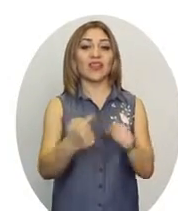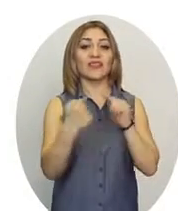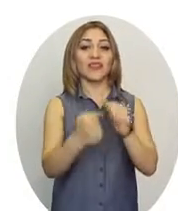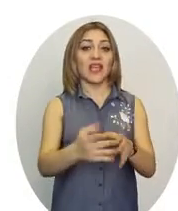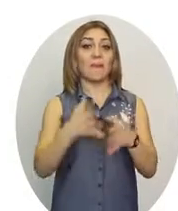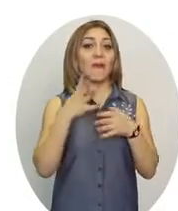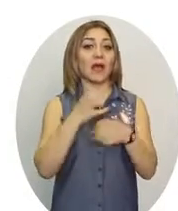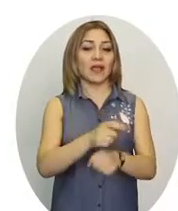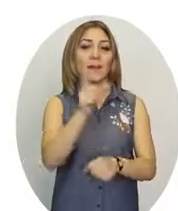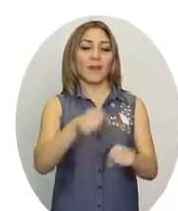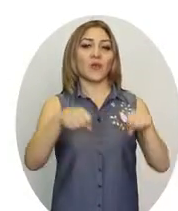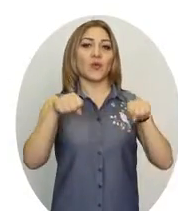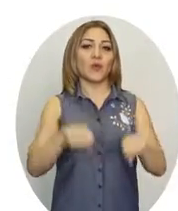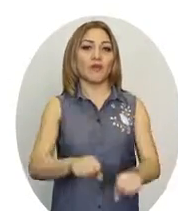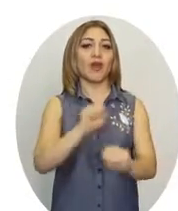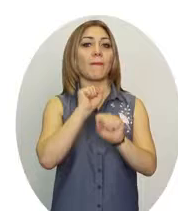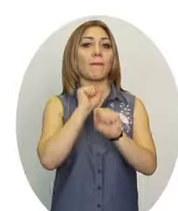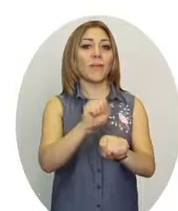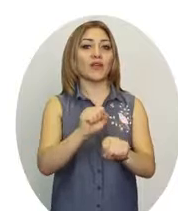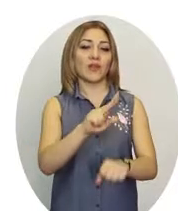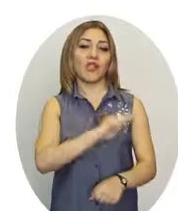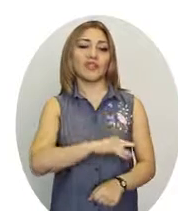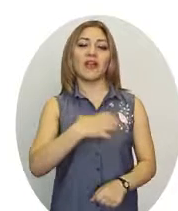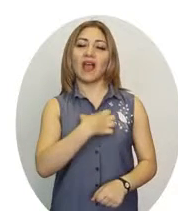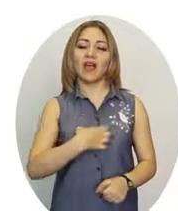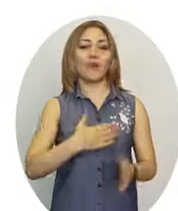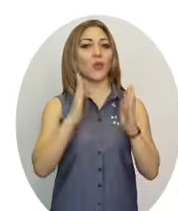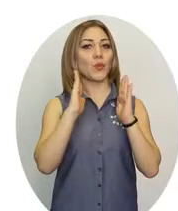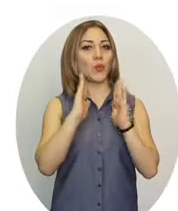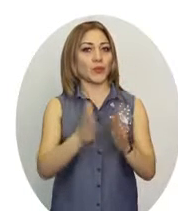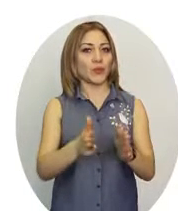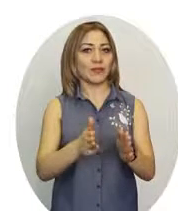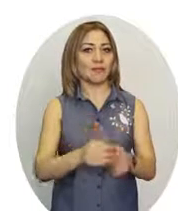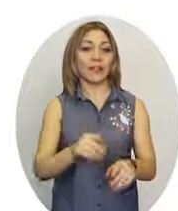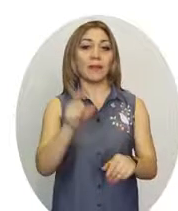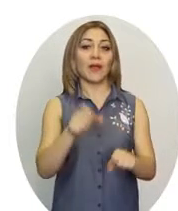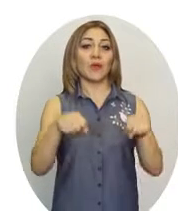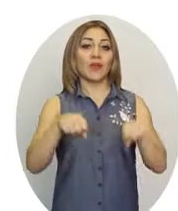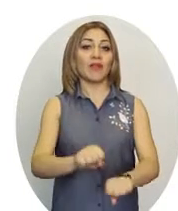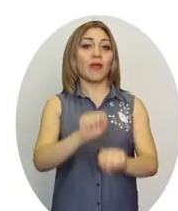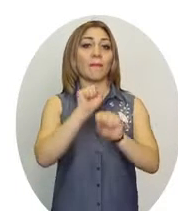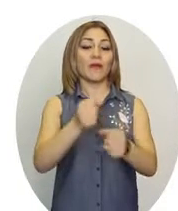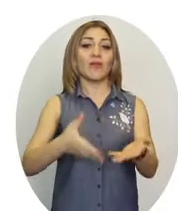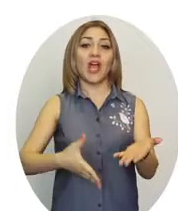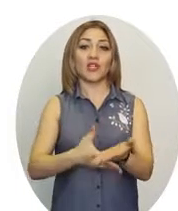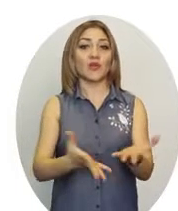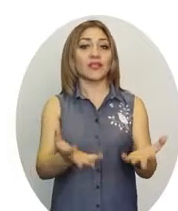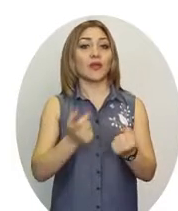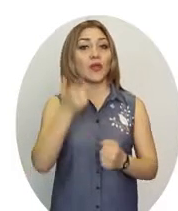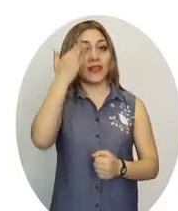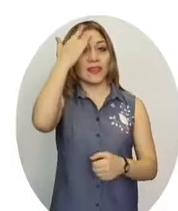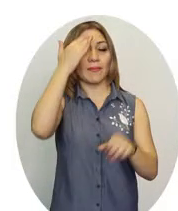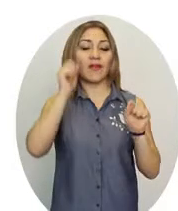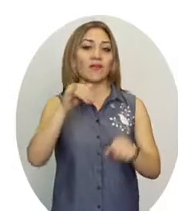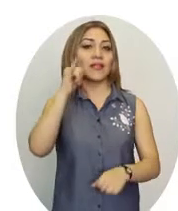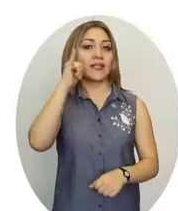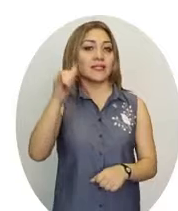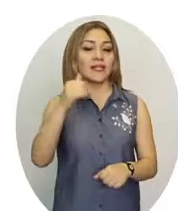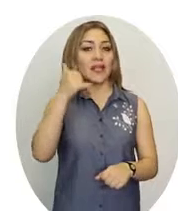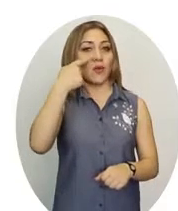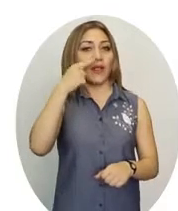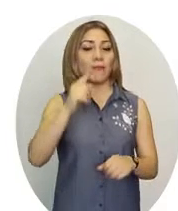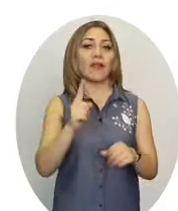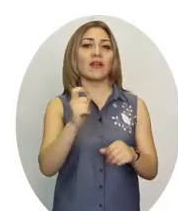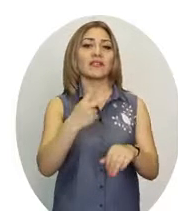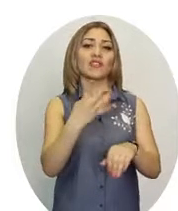պայքարին աջակցելը մարդու իրավունք տերի պաշտպանի աշխատանքի կարևորուղություններից է։ Պաշտպանի աջակցությունը ստանալու նպատակով կարող եք զանգահարել թեջ